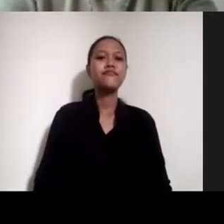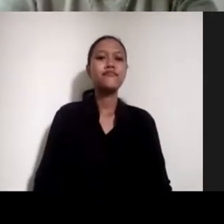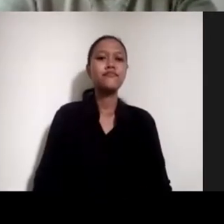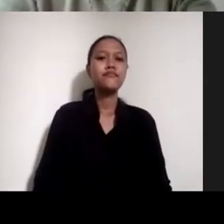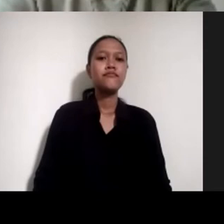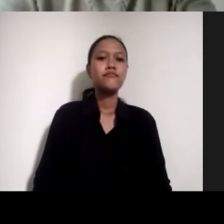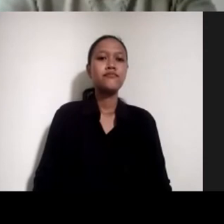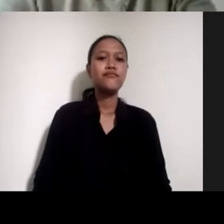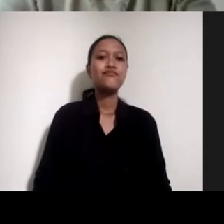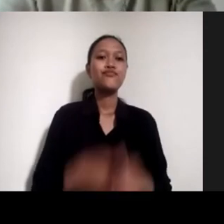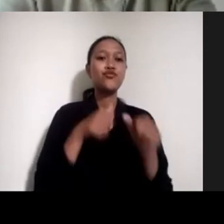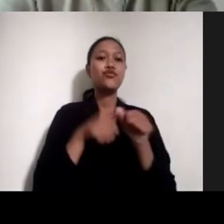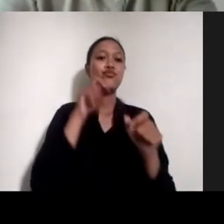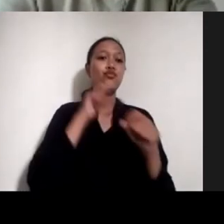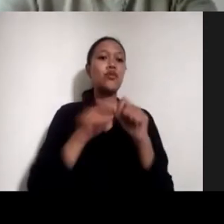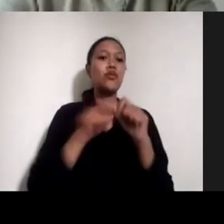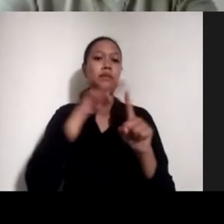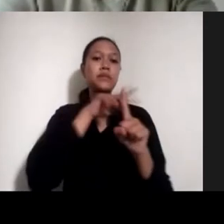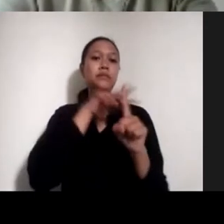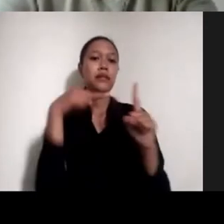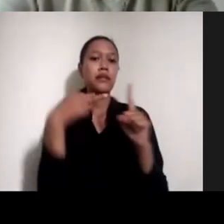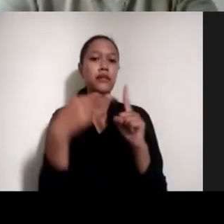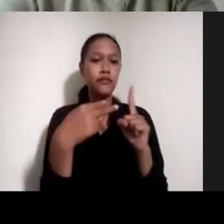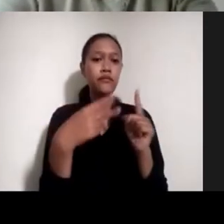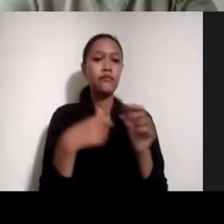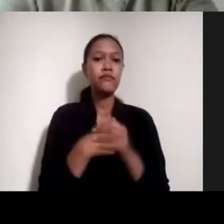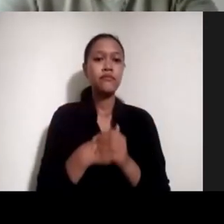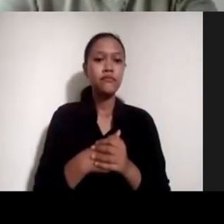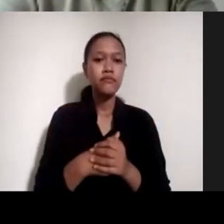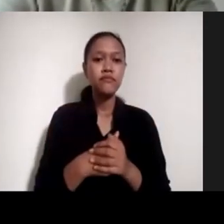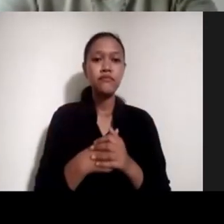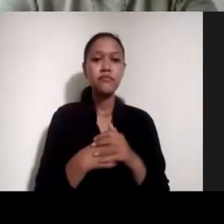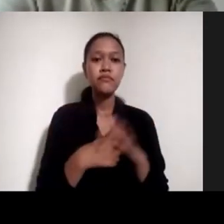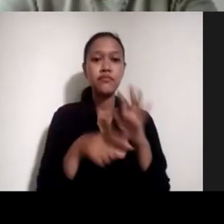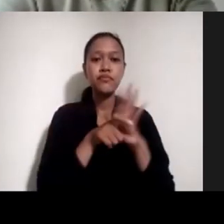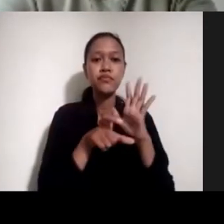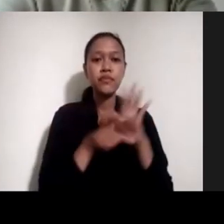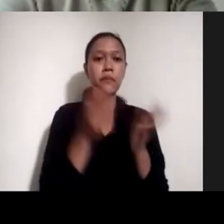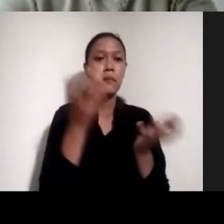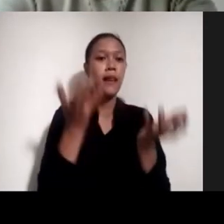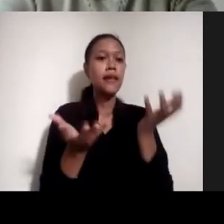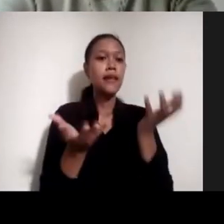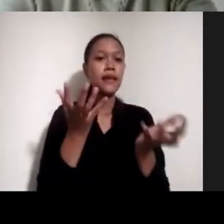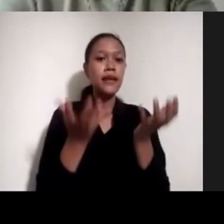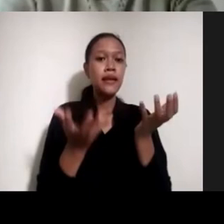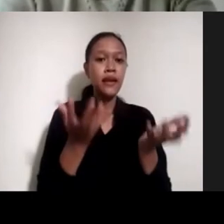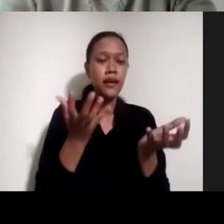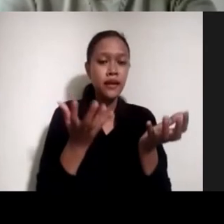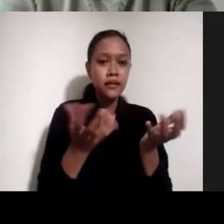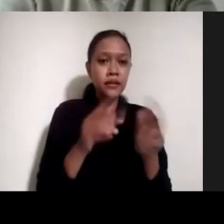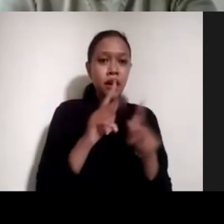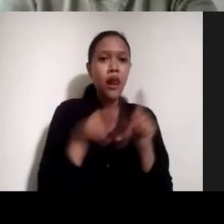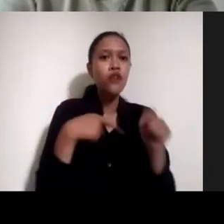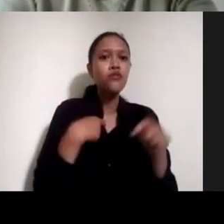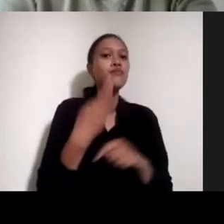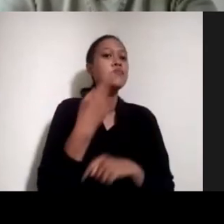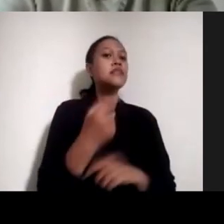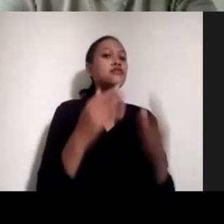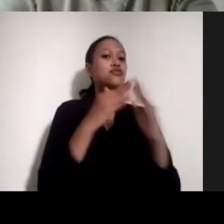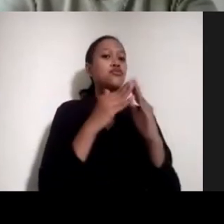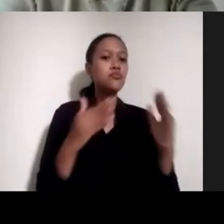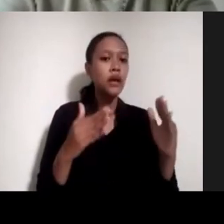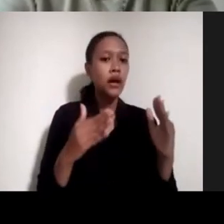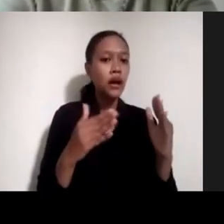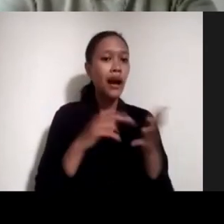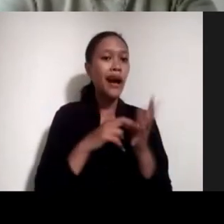bikin perspektif juga ya. Kemudian ini misalnya kita bandingkan dengan kalau aku mau beli rumah, berapa sih? Berarti